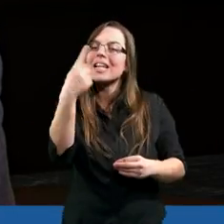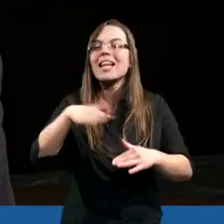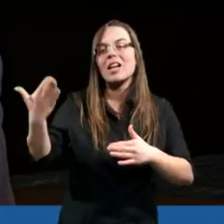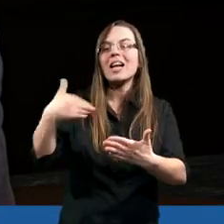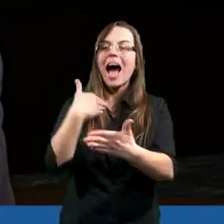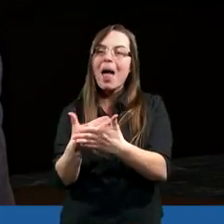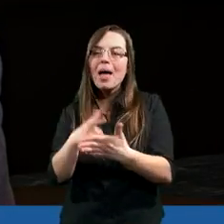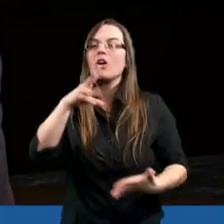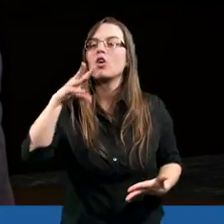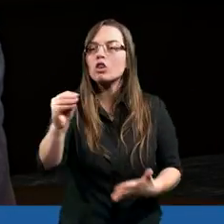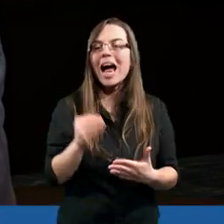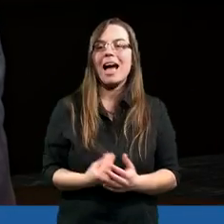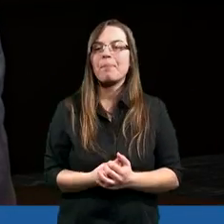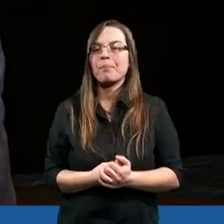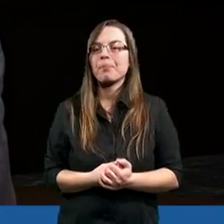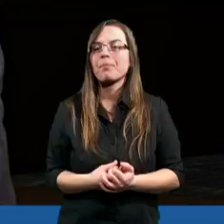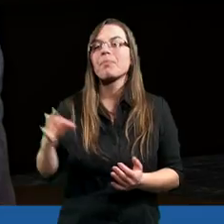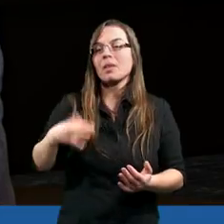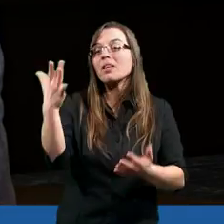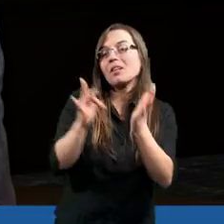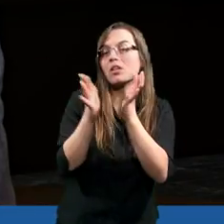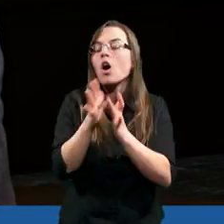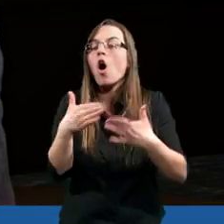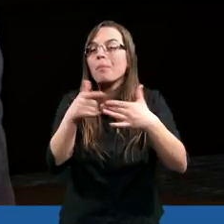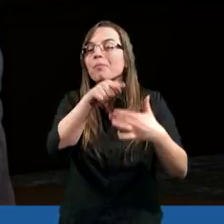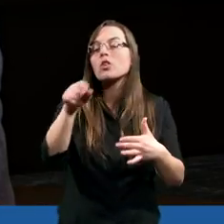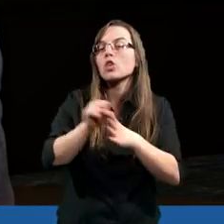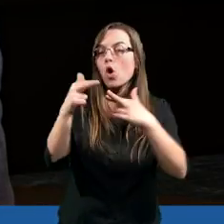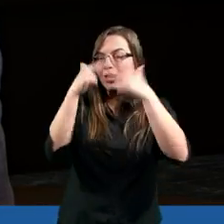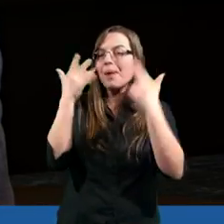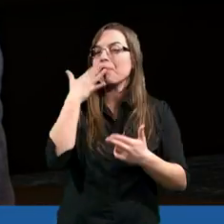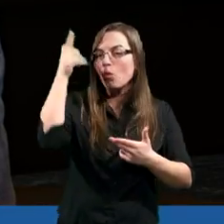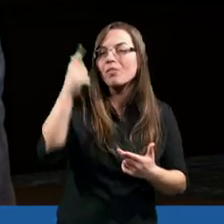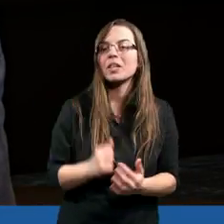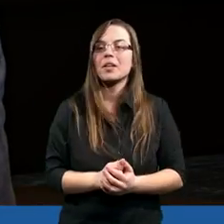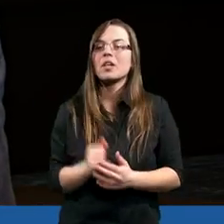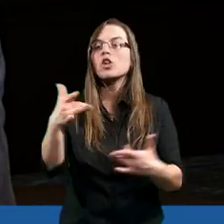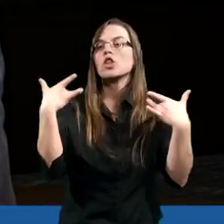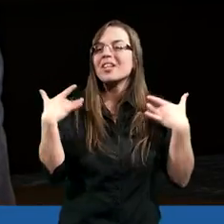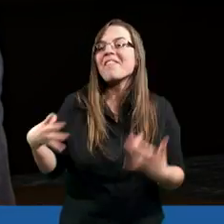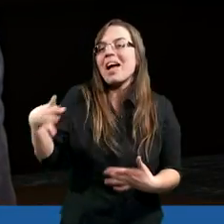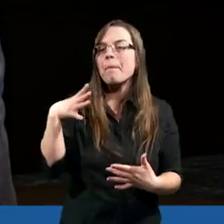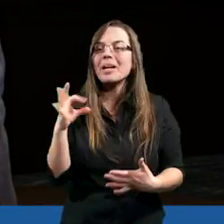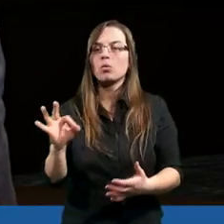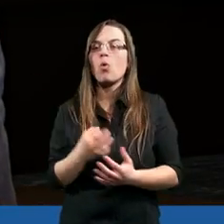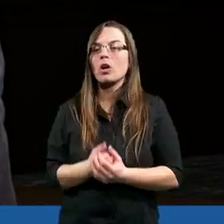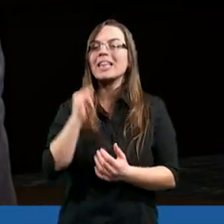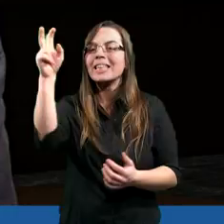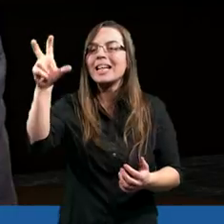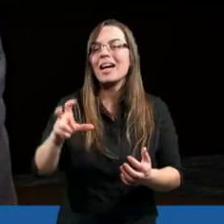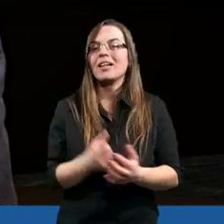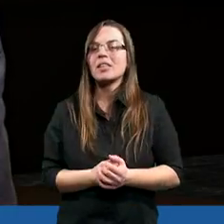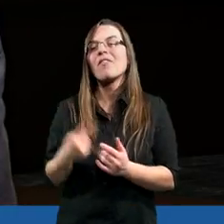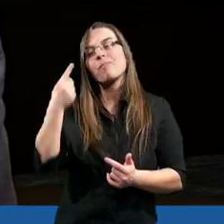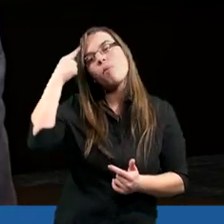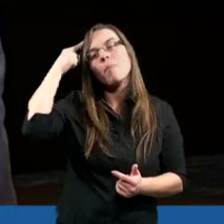strony dlatego, że Pan Jezus dopiero co odszedł do nieba, zatem żywe było ich